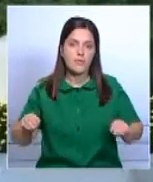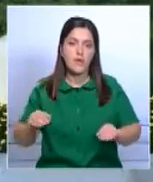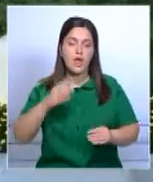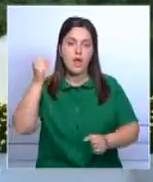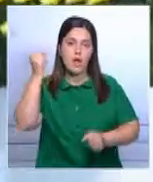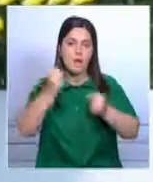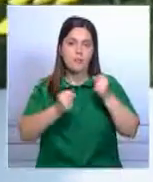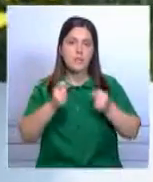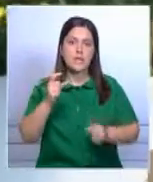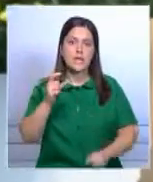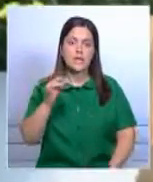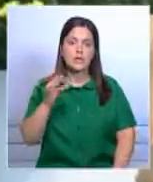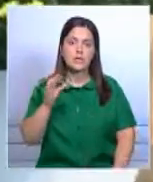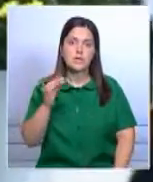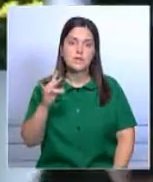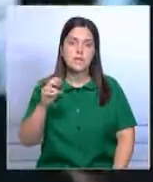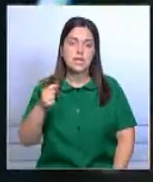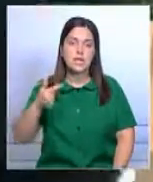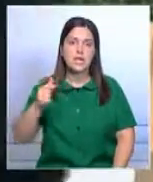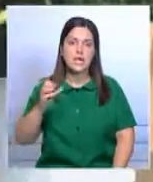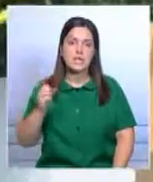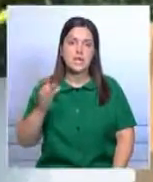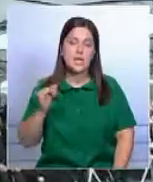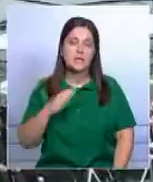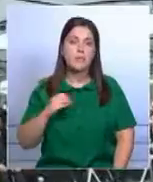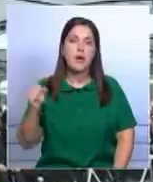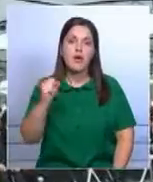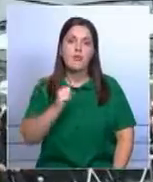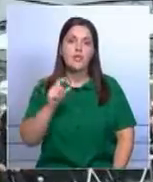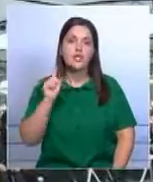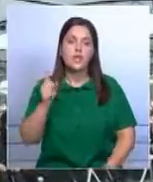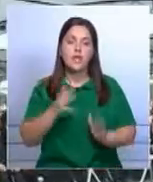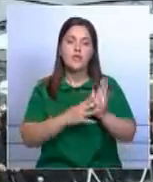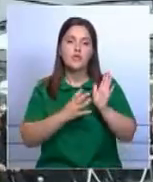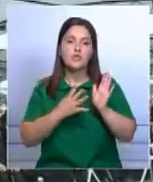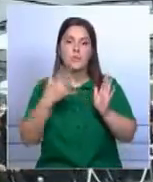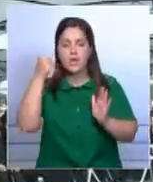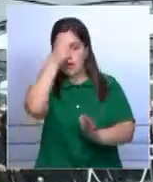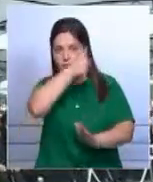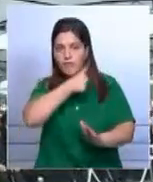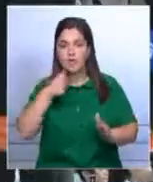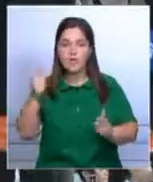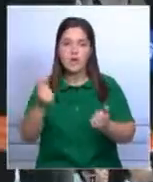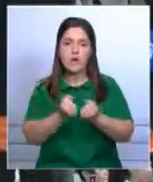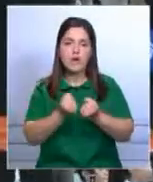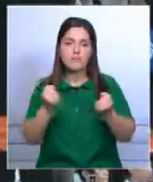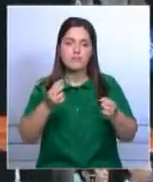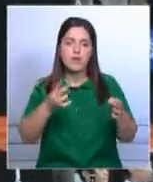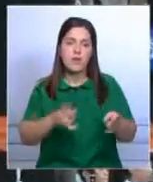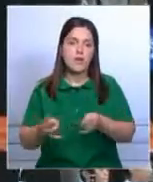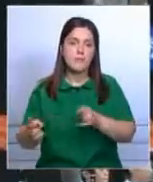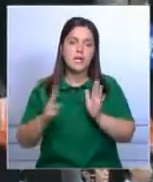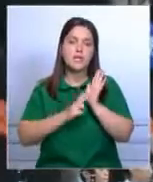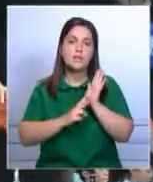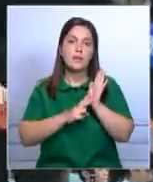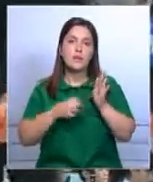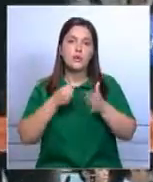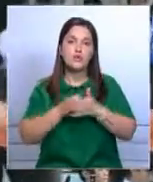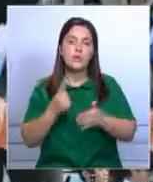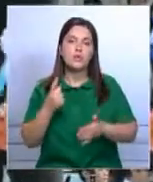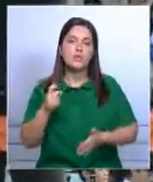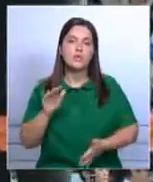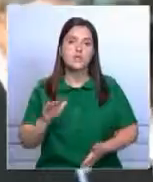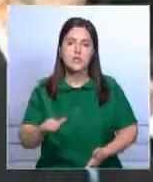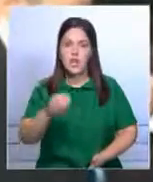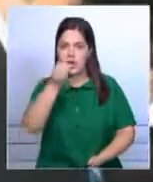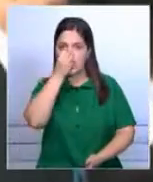Хиросиму и Нагасаки были сброшены в августе 1945-го. Жертвами взрывов, по разным данным, стали от 70 до 100